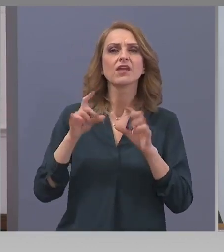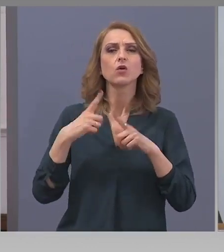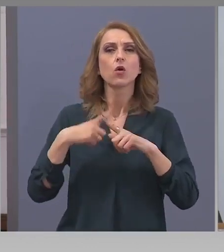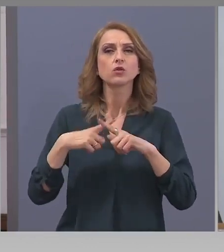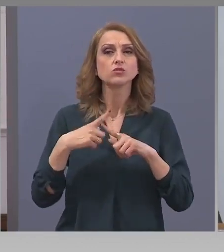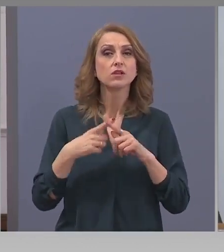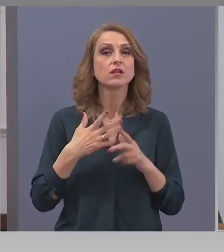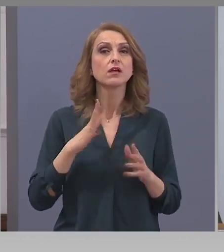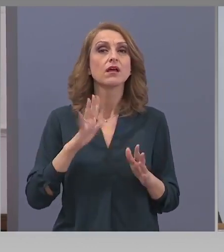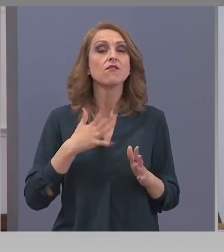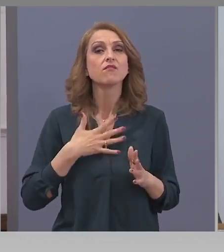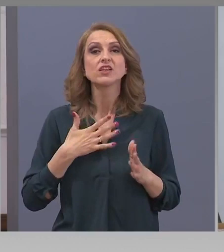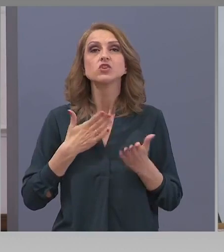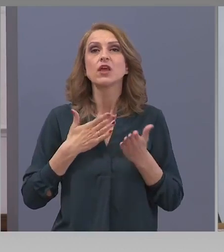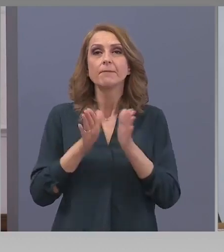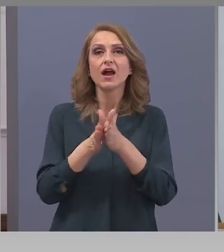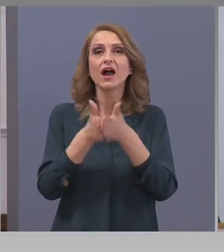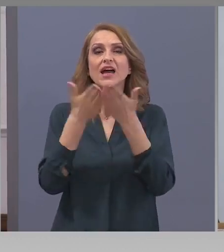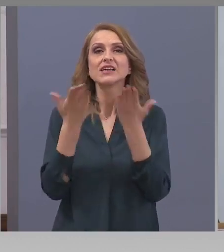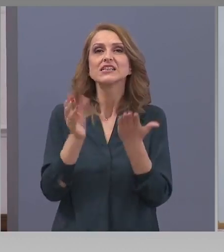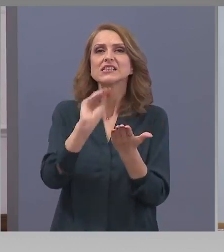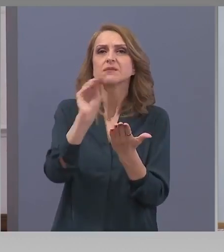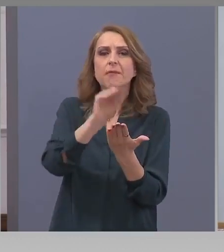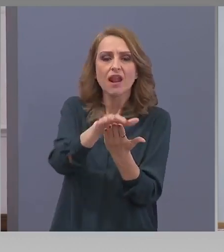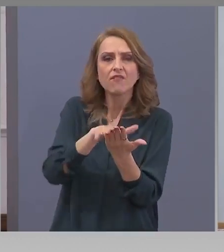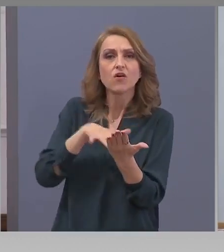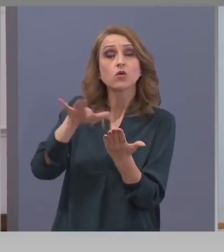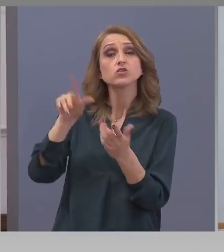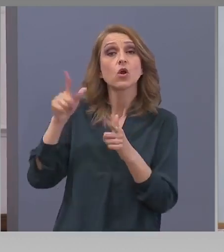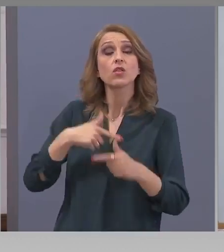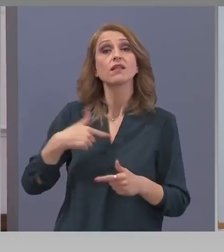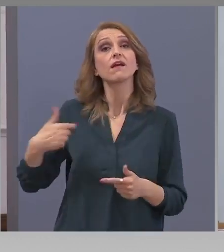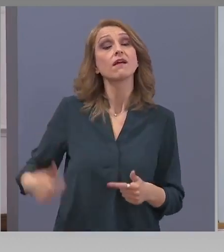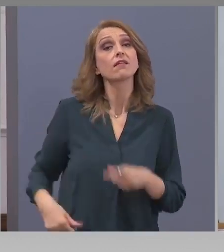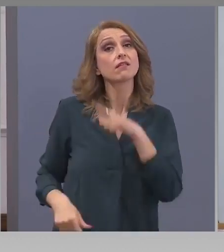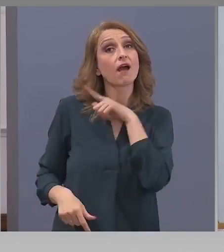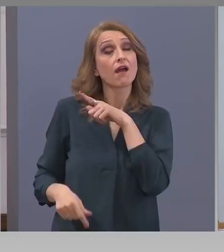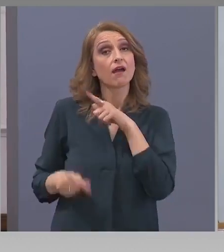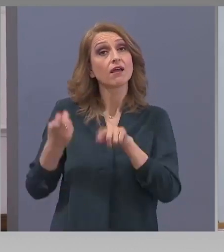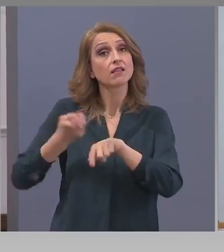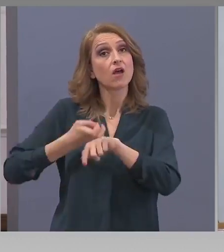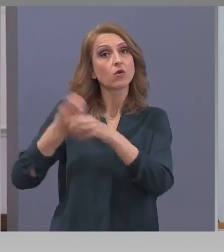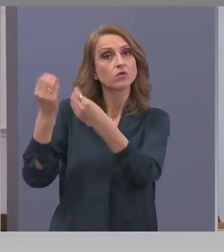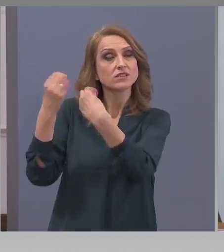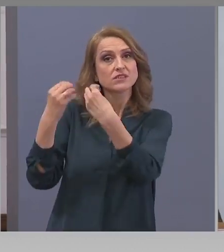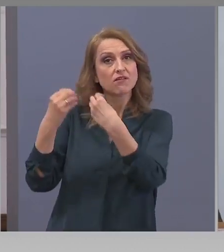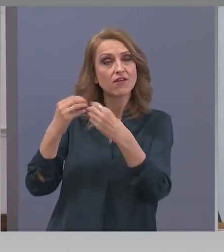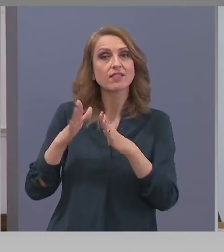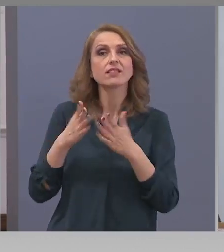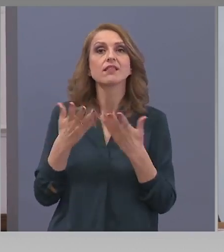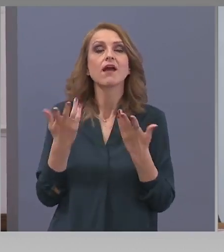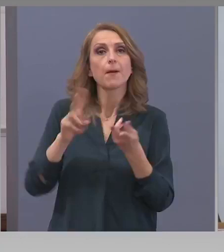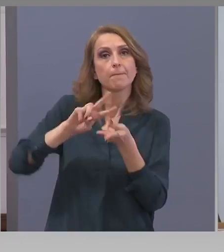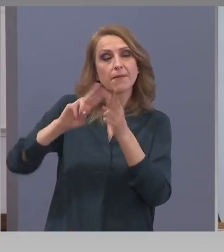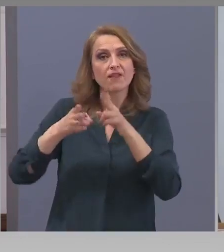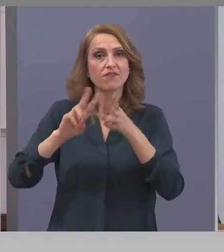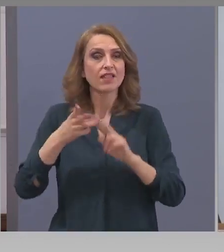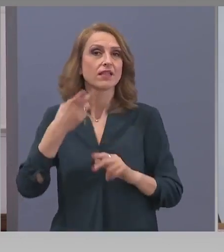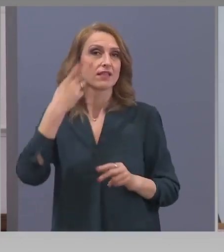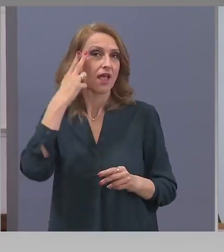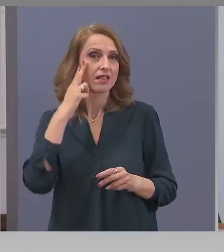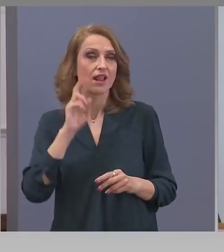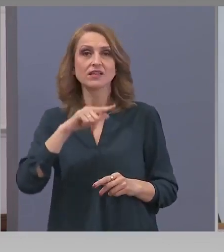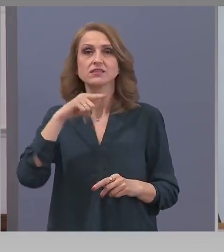вече е наличен справочник на китайските лекари. Той се нарича профилактика и лечение на COVID-19. Преведене на английски и руски. ще